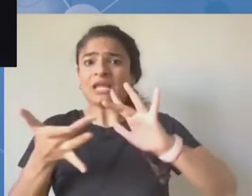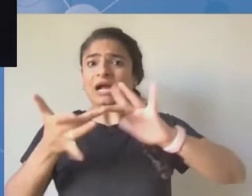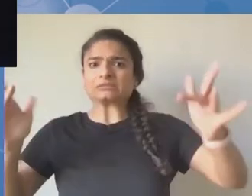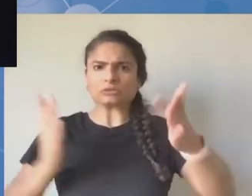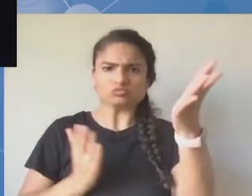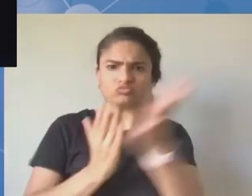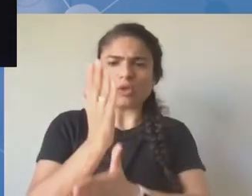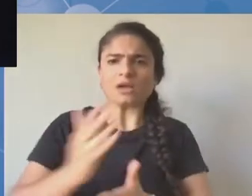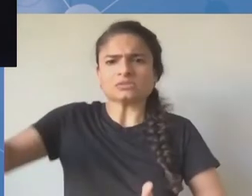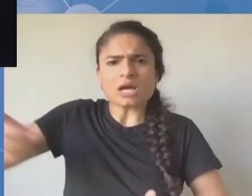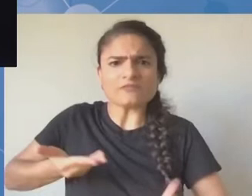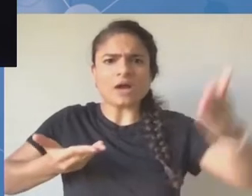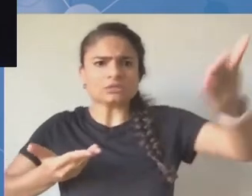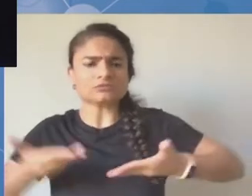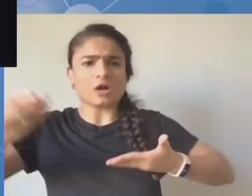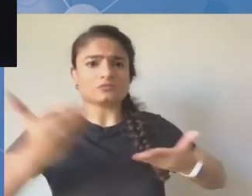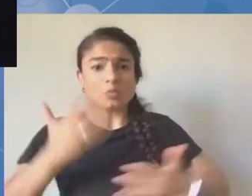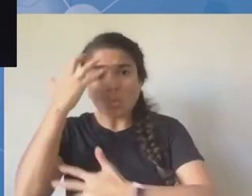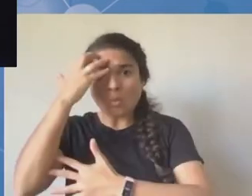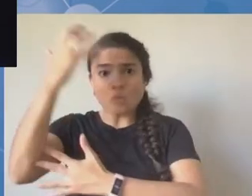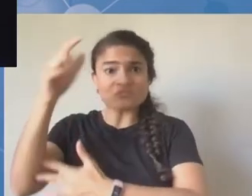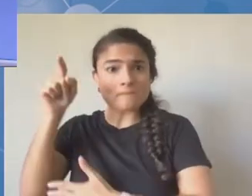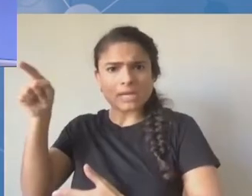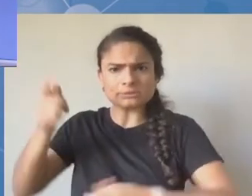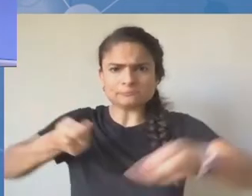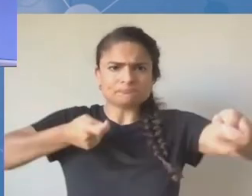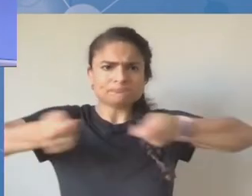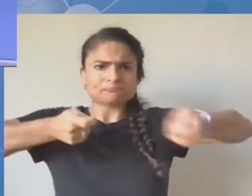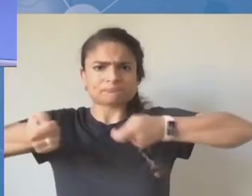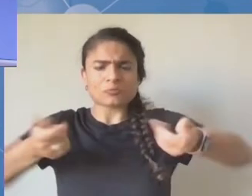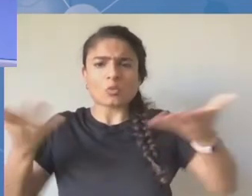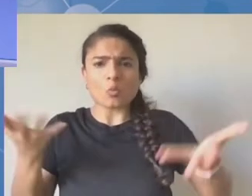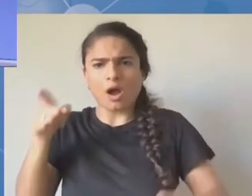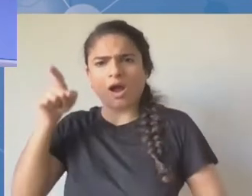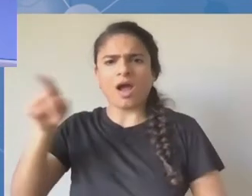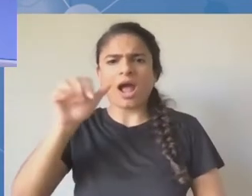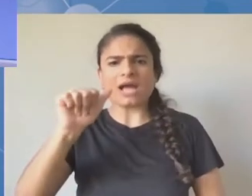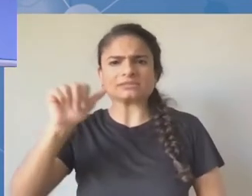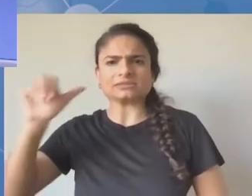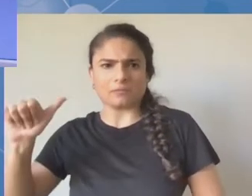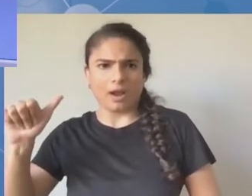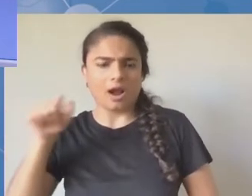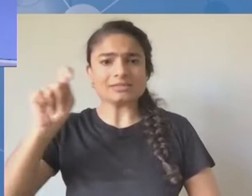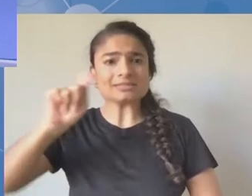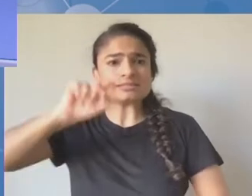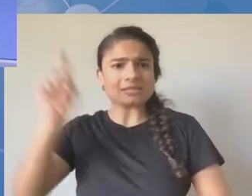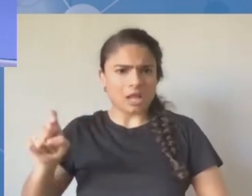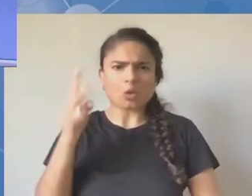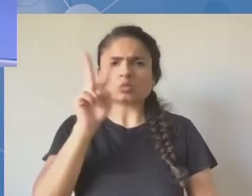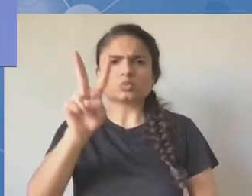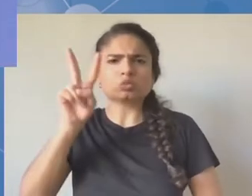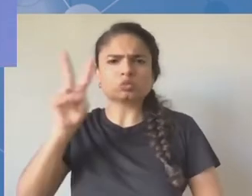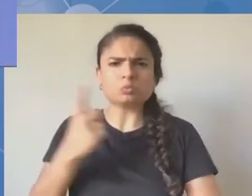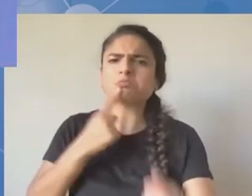wokół szczytów IGF, aby właśnie rozmawiać o tak ważnych kwestiach dla nich, jak możliwość wyłączania dostępu do